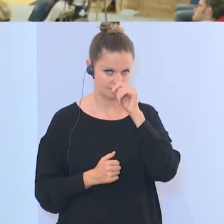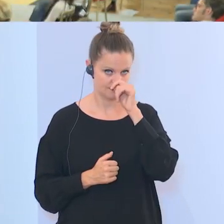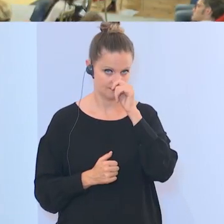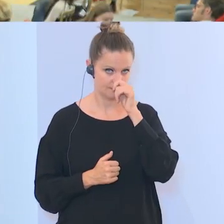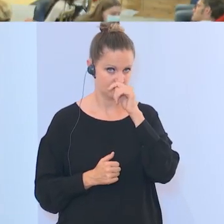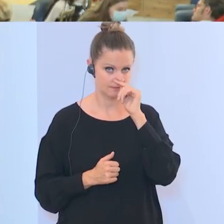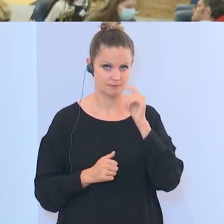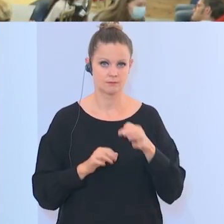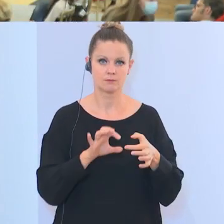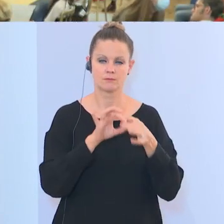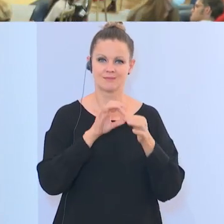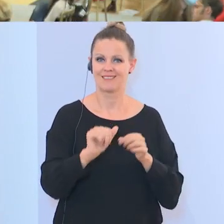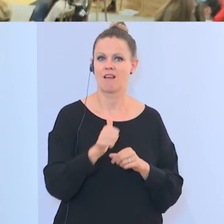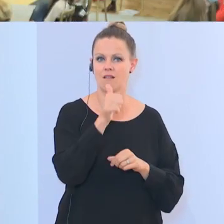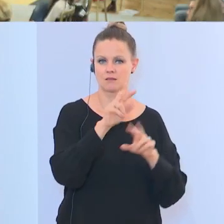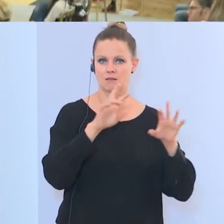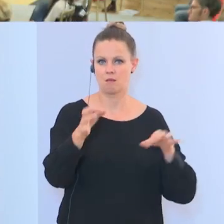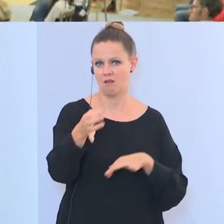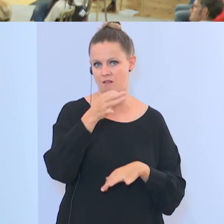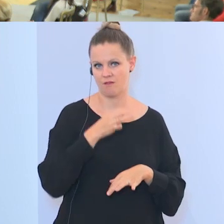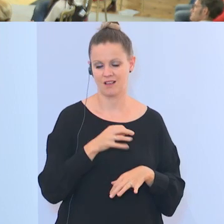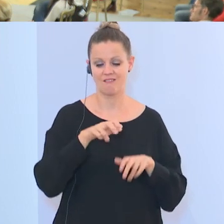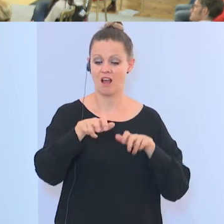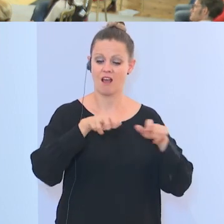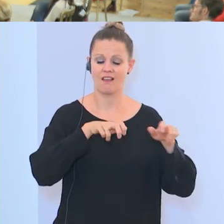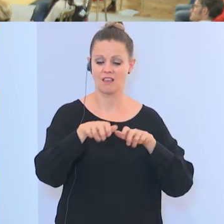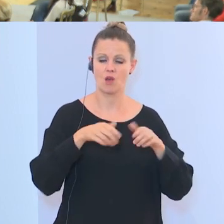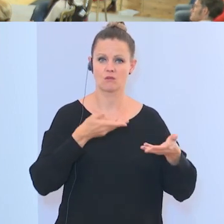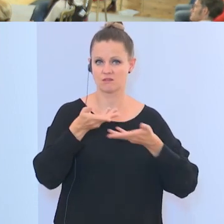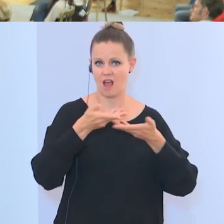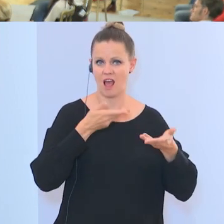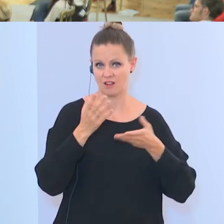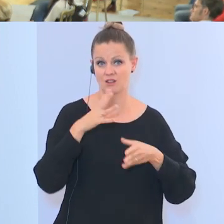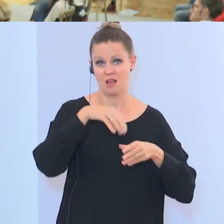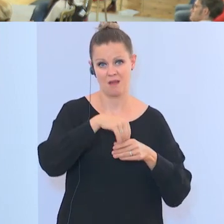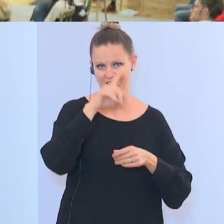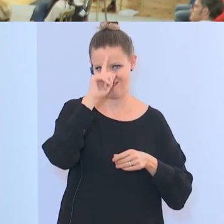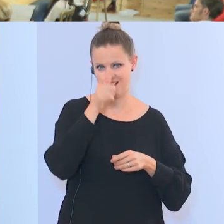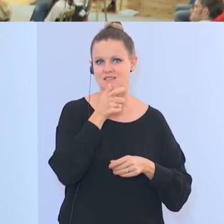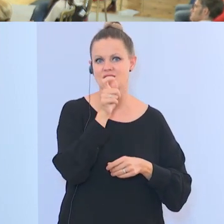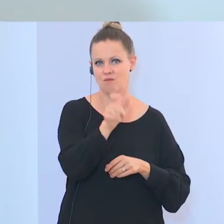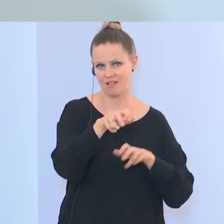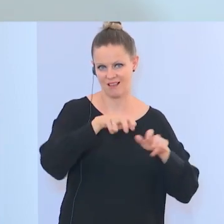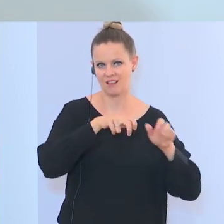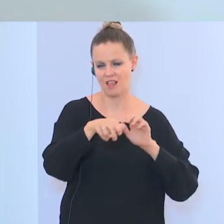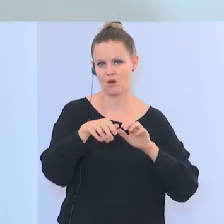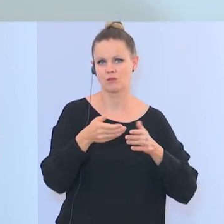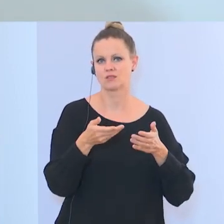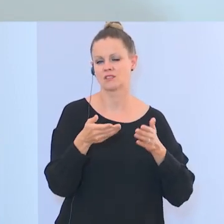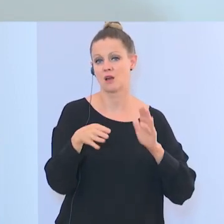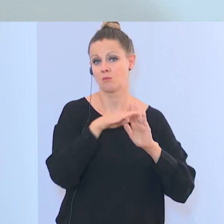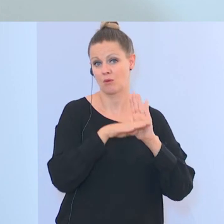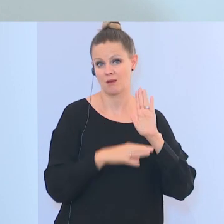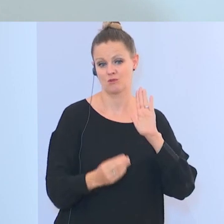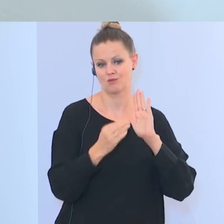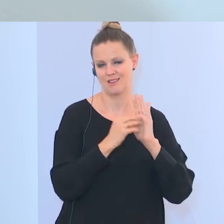ersten Frage, ich habe bereits in den Regierungsverhandlungen mitverhandelt und ich weiß genau, welcher Termin uns im Regierungsprogramm steht, nämlich es steht an zwei Stellen im